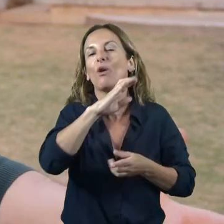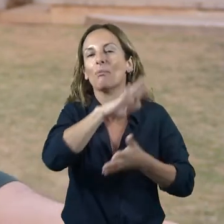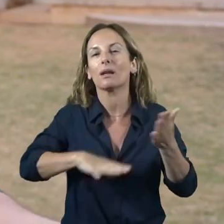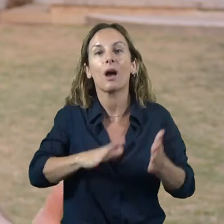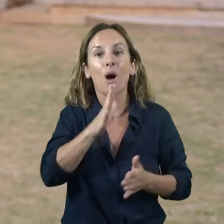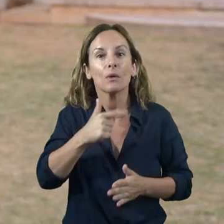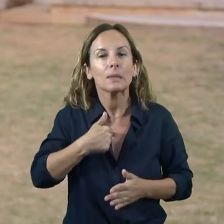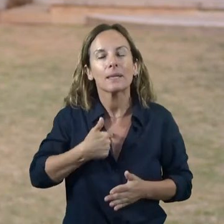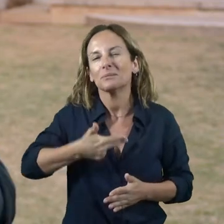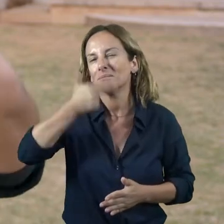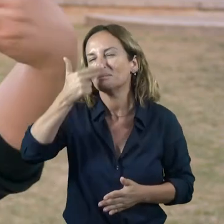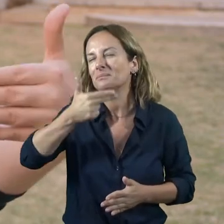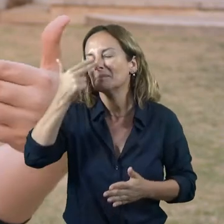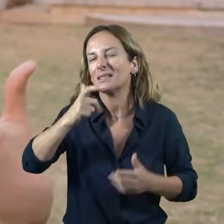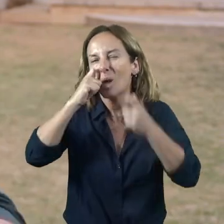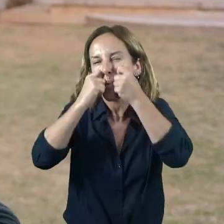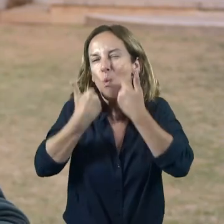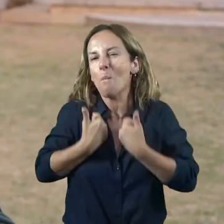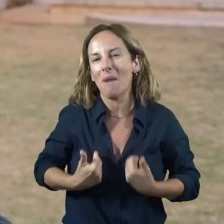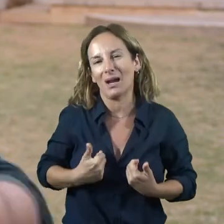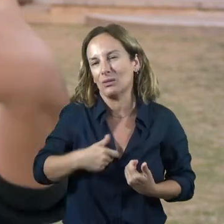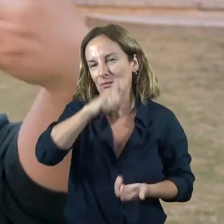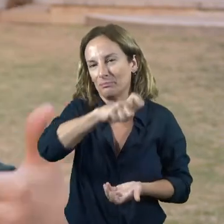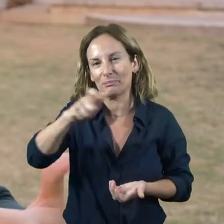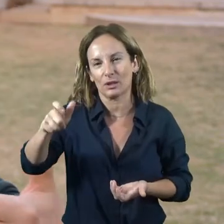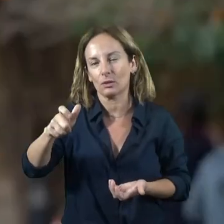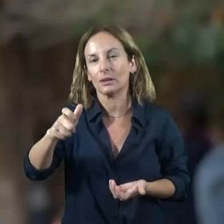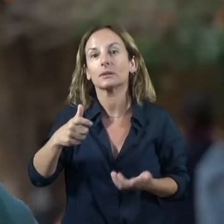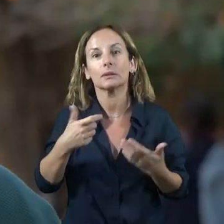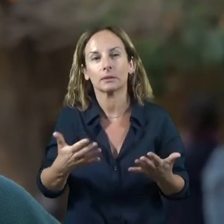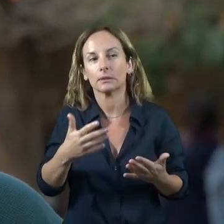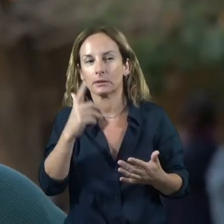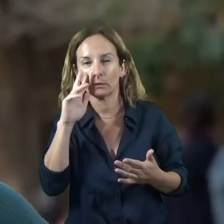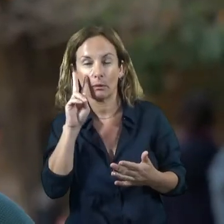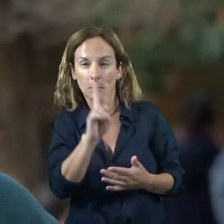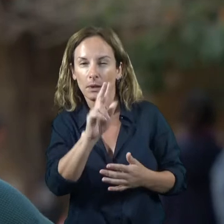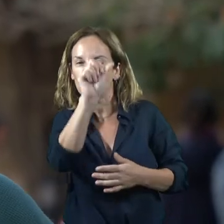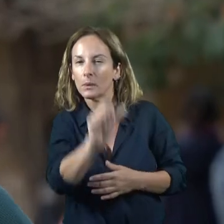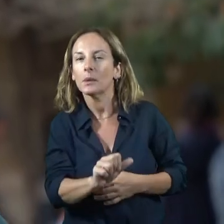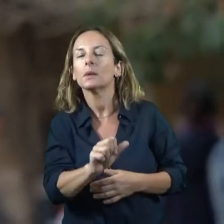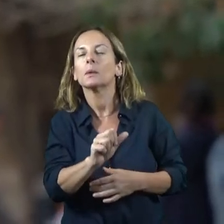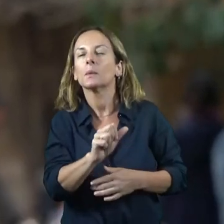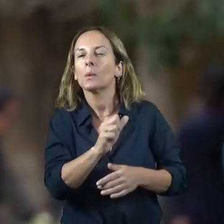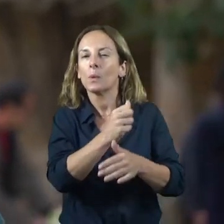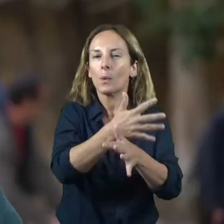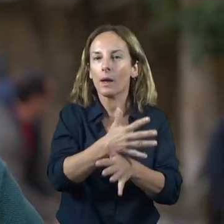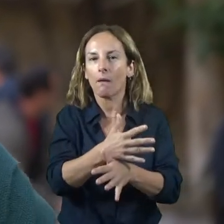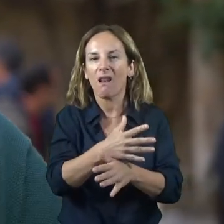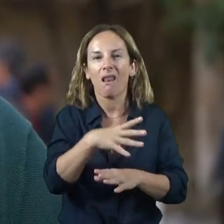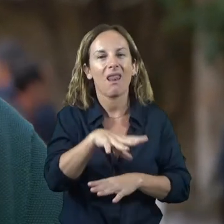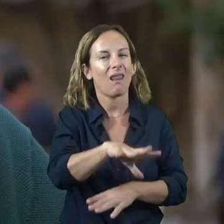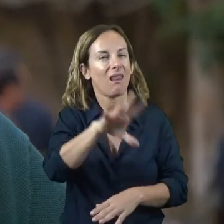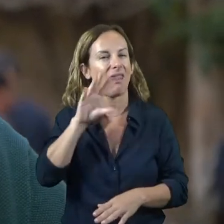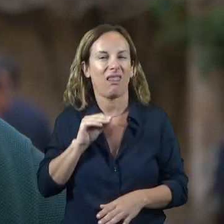'interessava molt tot el que hi havia al darrere, les històries humanes que hi havia al darrere, de qualsevol cosa que es feia a través d'un joc. I com a partir d'això